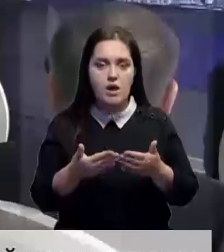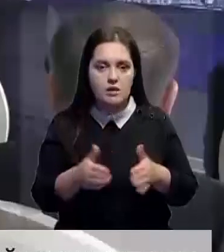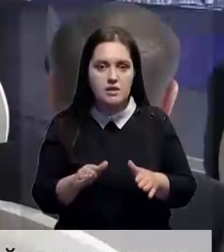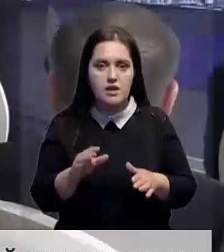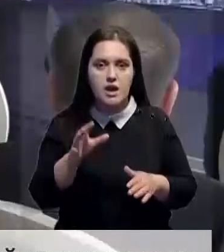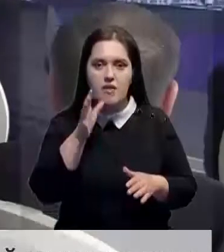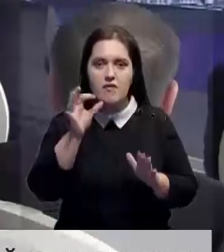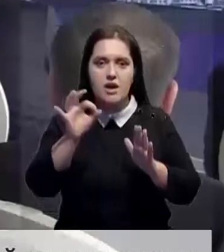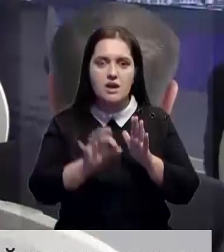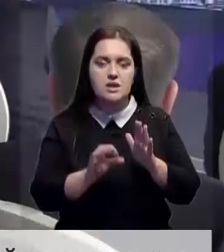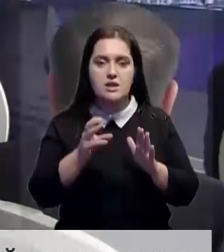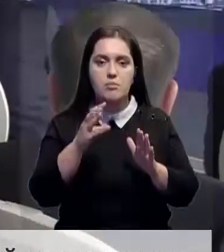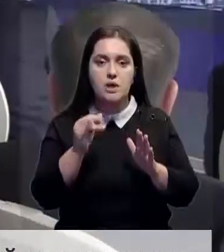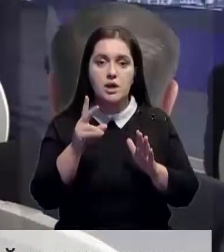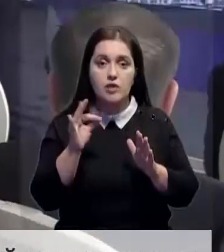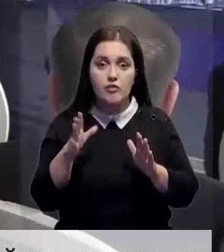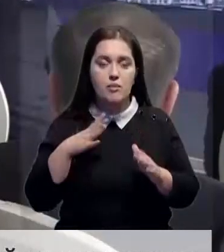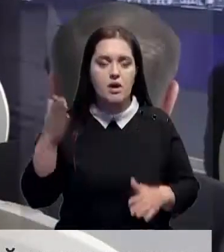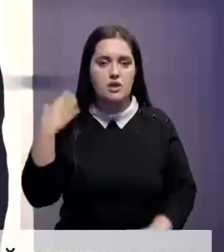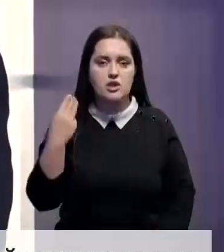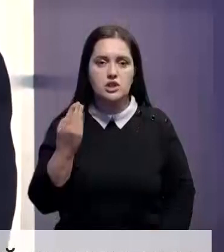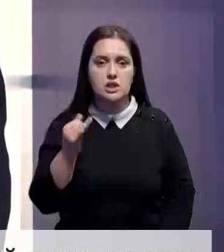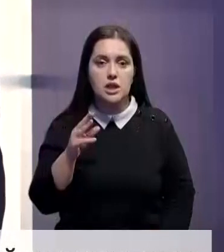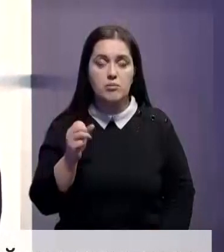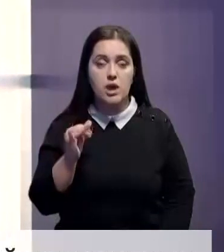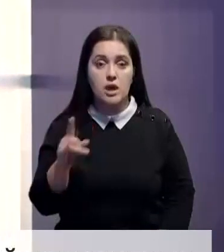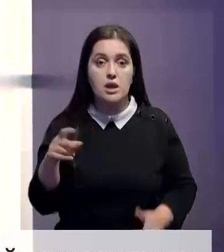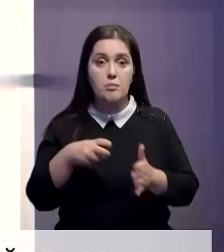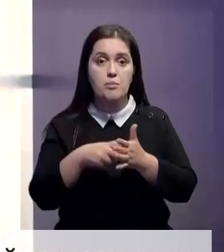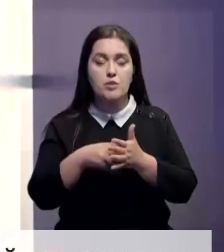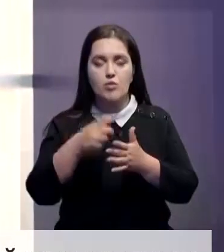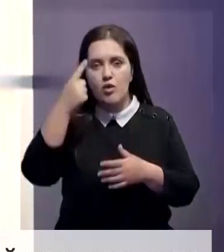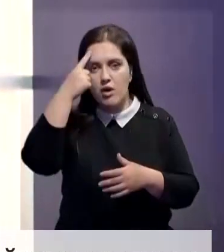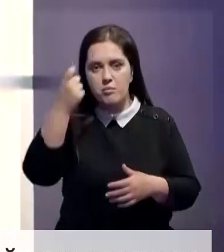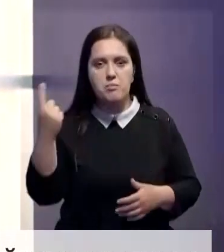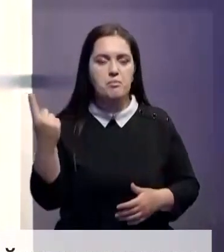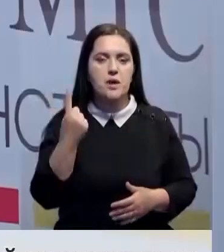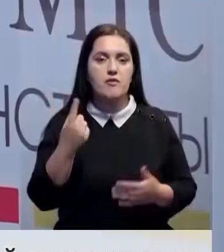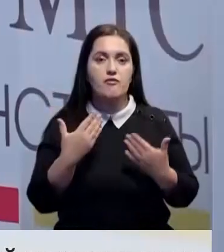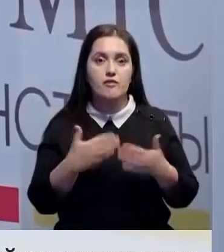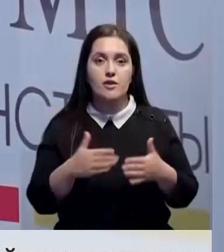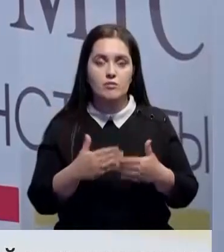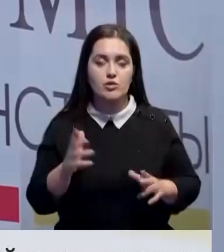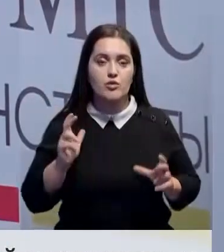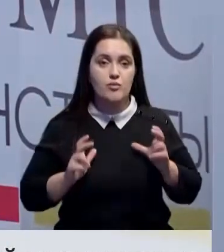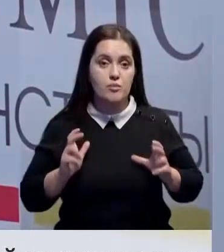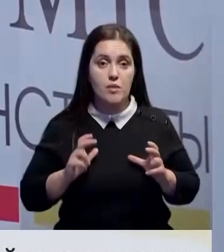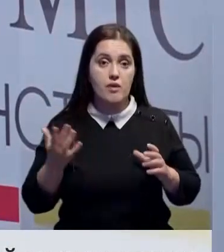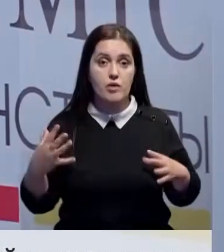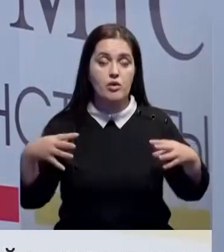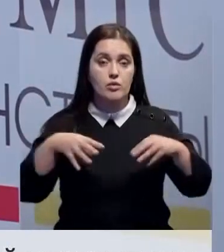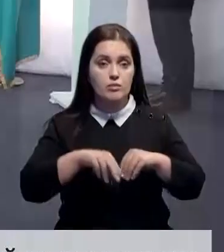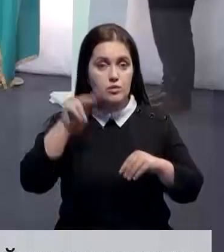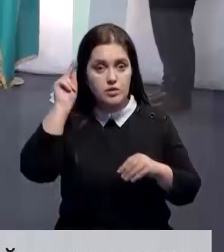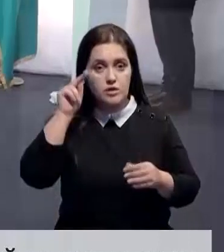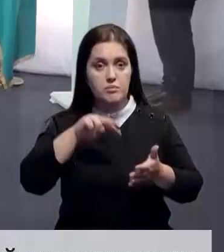Ее заложили Алихан Смаилов и Франк Вальтер Штайнмайер вместе с письмом-обращением к первому выпуску нового вуза. Его комплексный учебный